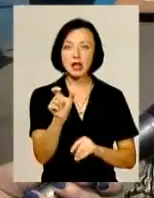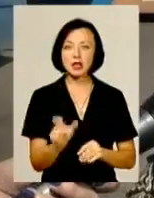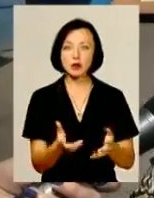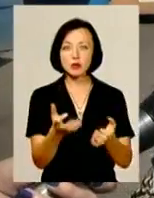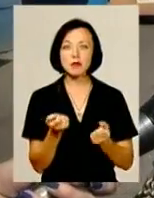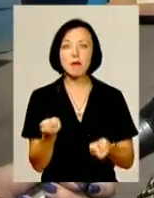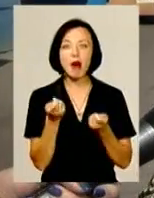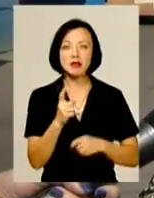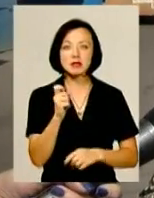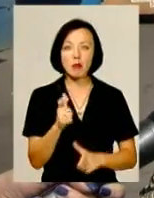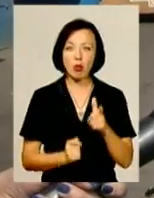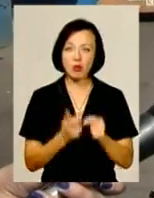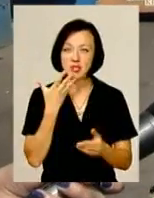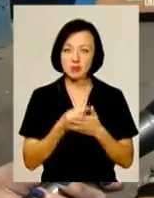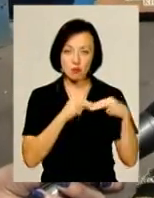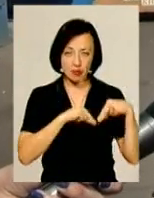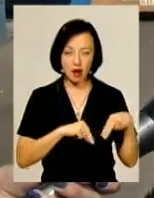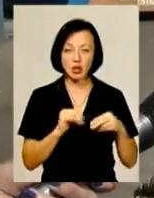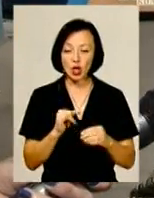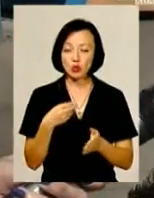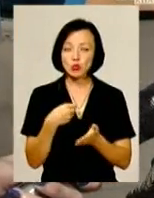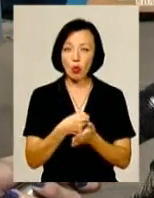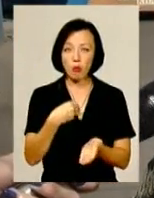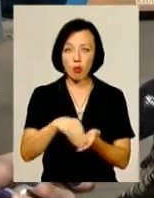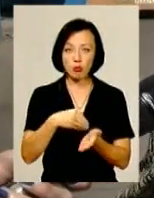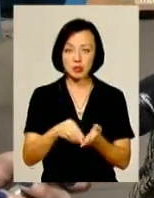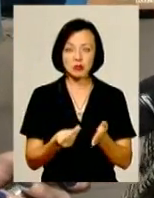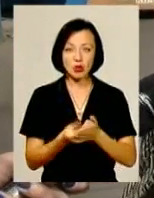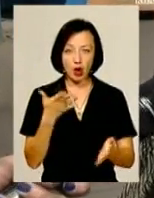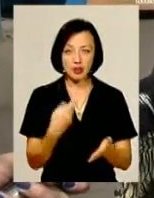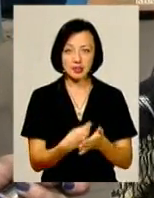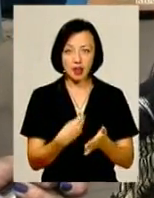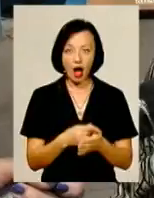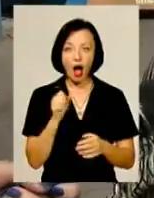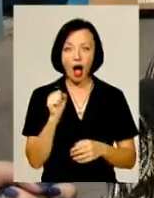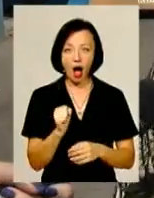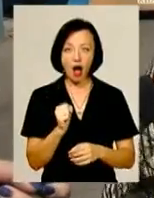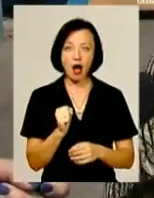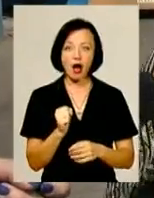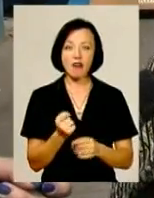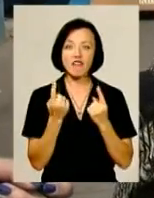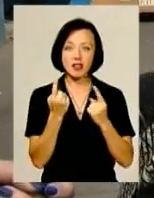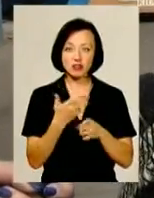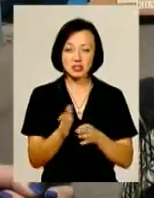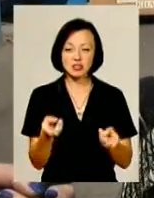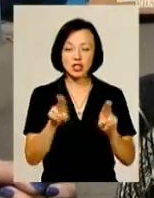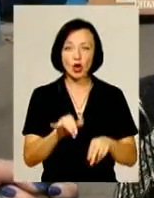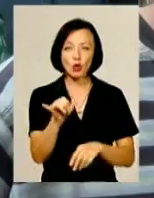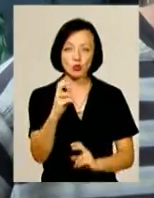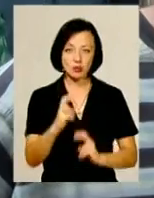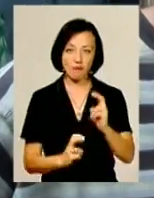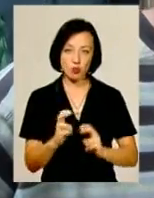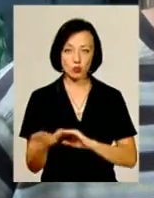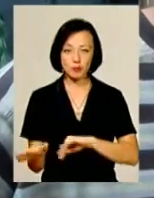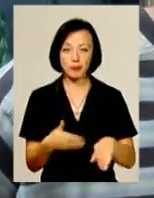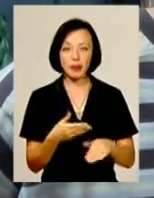отримує мало за молоко, за свою працю, і до покупця доходить дуже дорога ціна. А дельта в переробника залишається дуже велика.